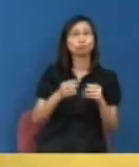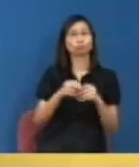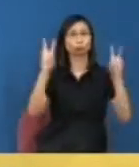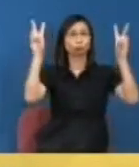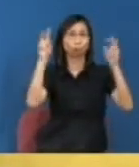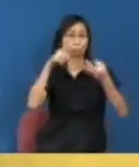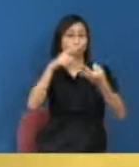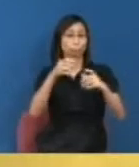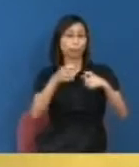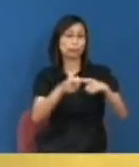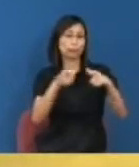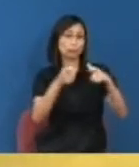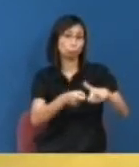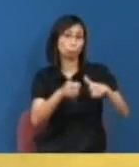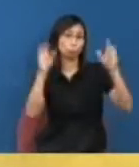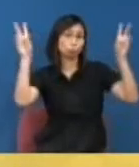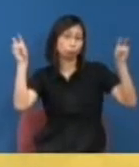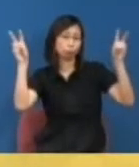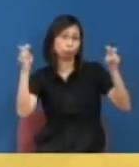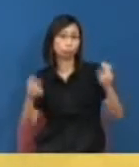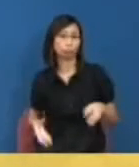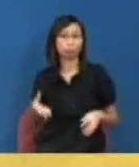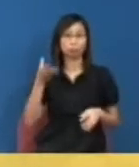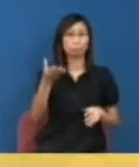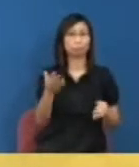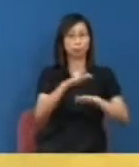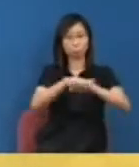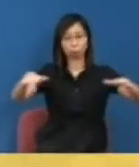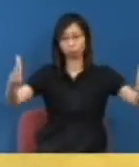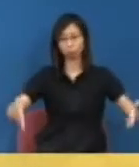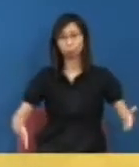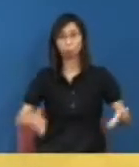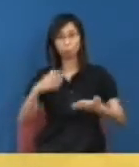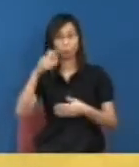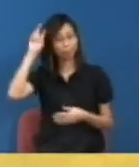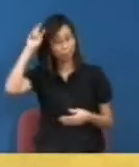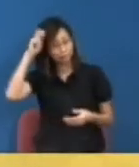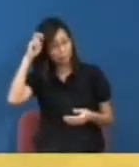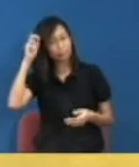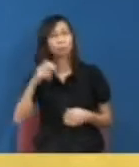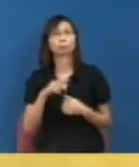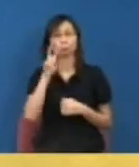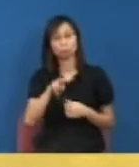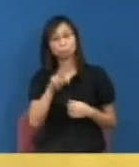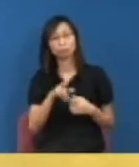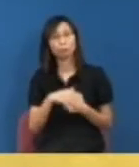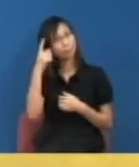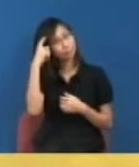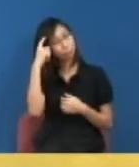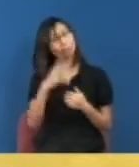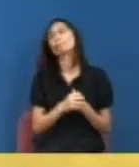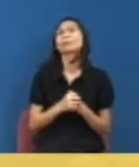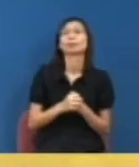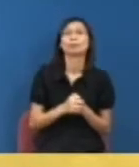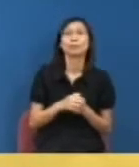明正言順放在台上給公眾參考這個一定會有這個一定會有所以我剛才提到的前設是否